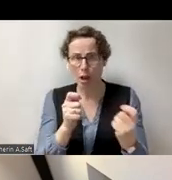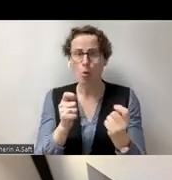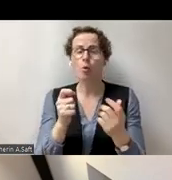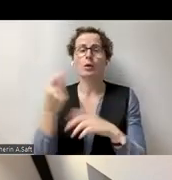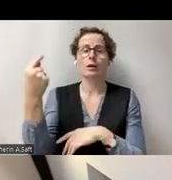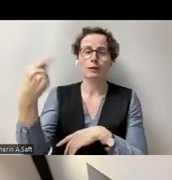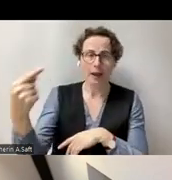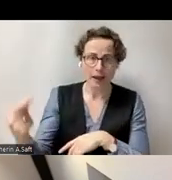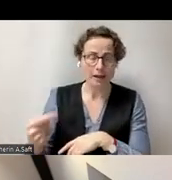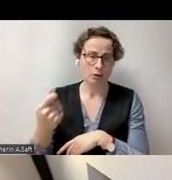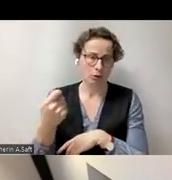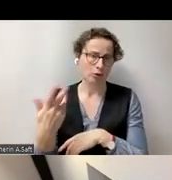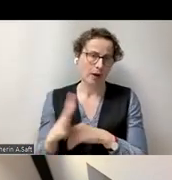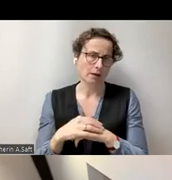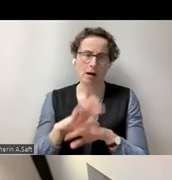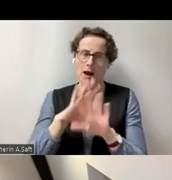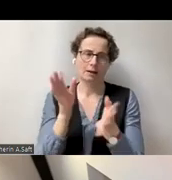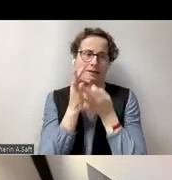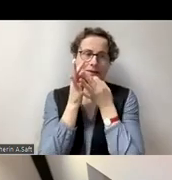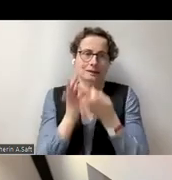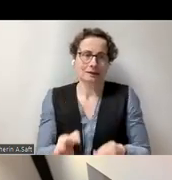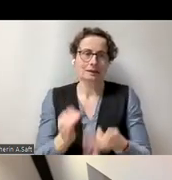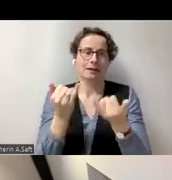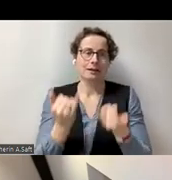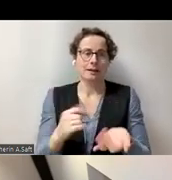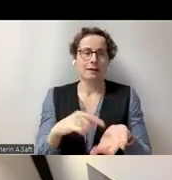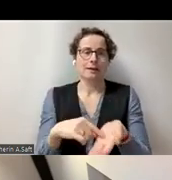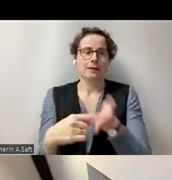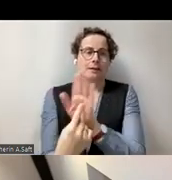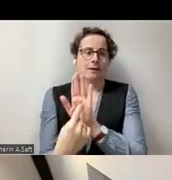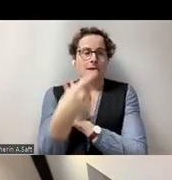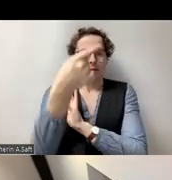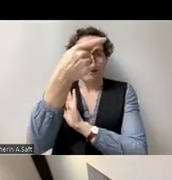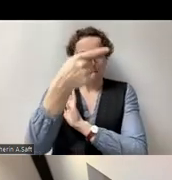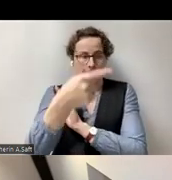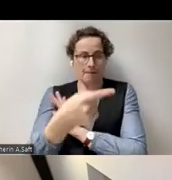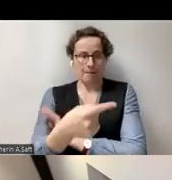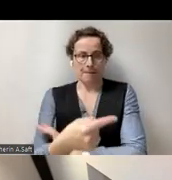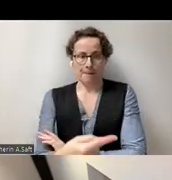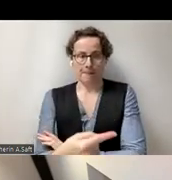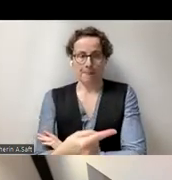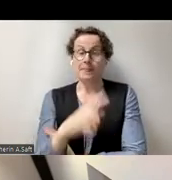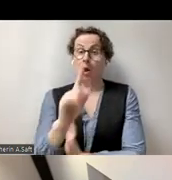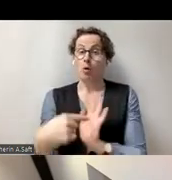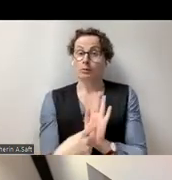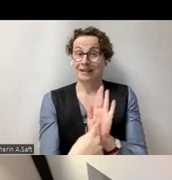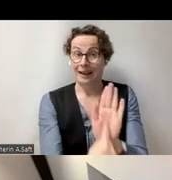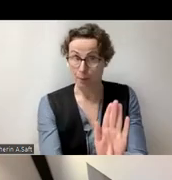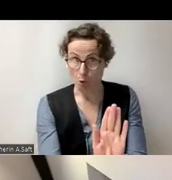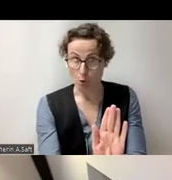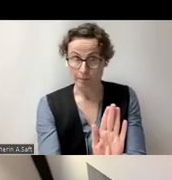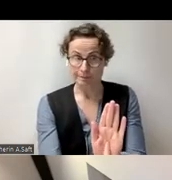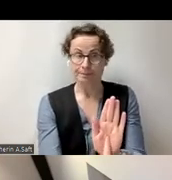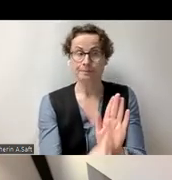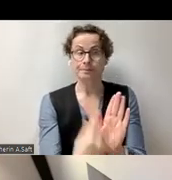abdeckt und automatische Barrierefreiheitsprüfung in Powerpoint, eine Demo und zum